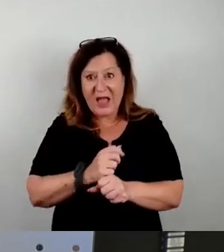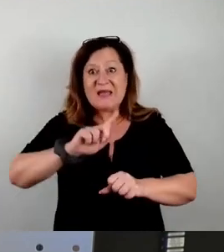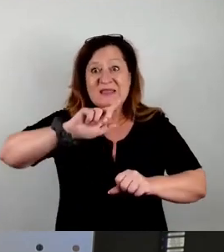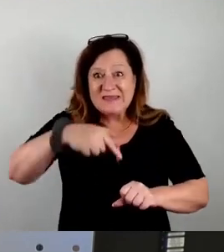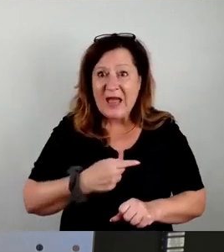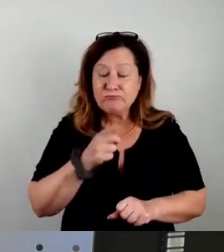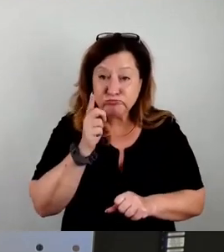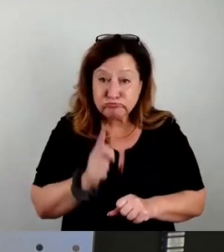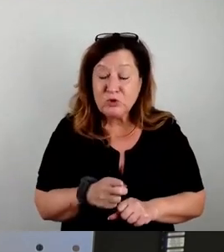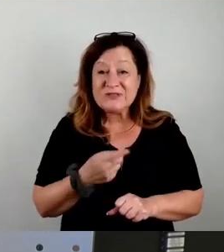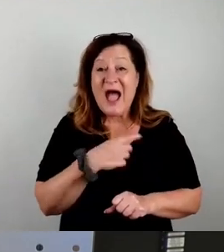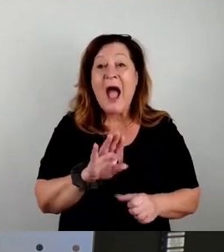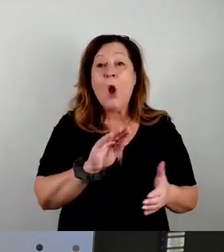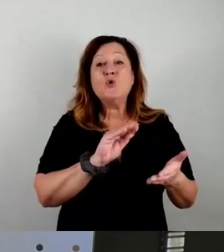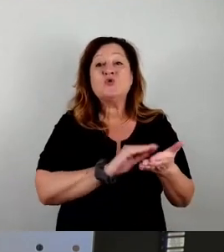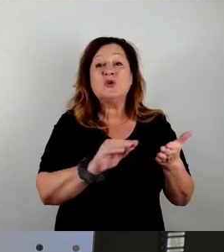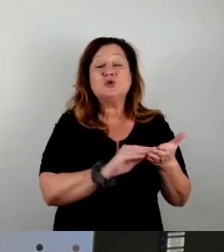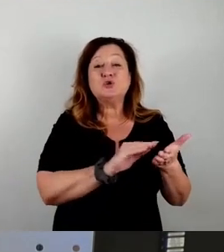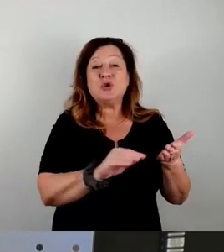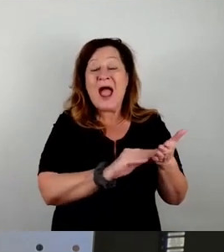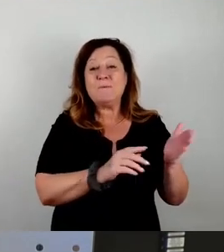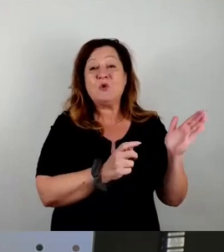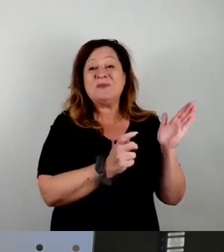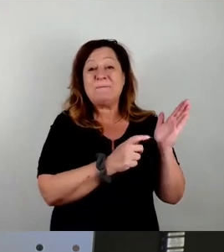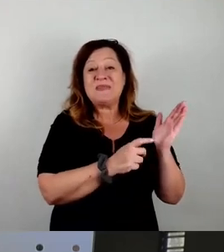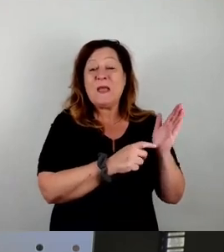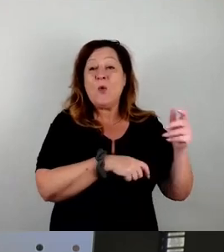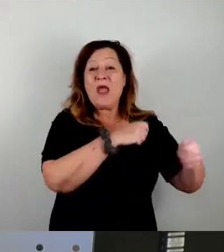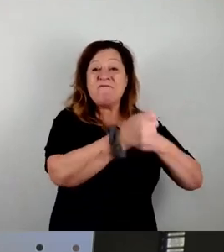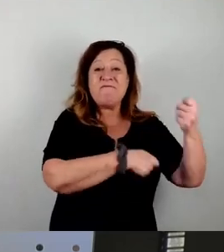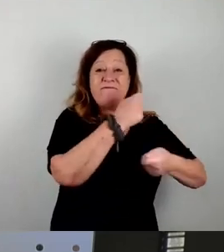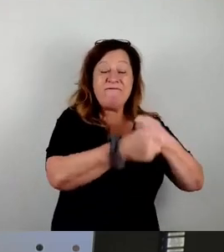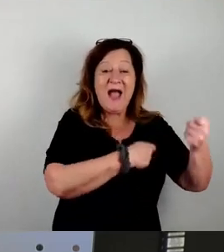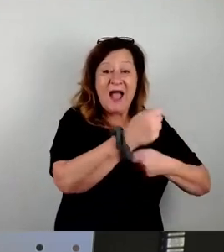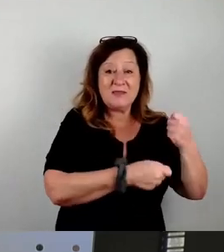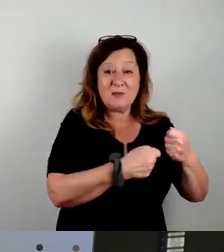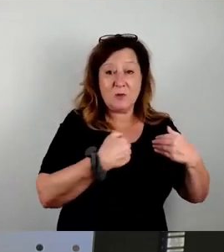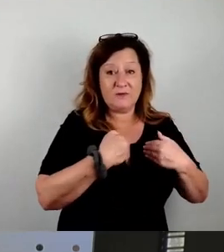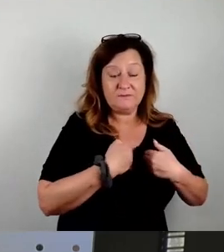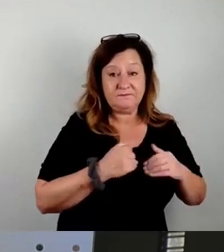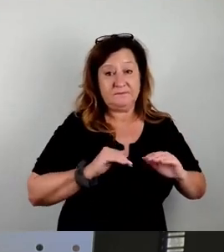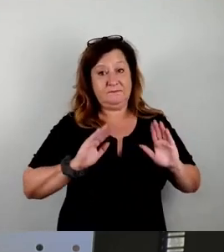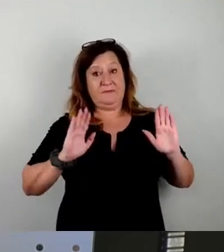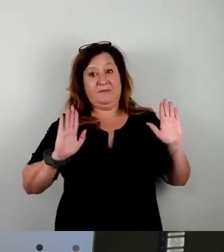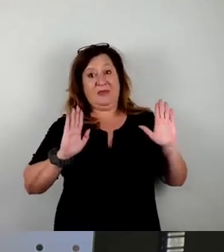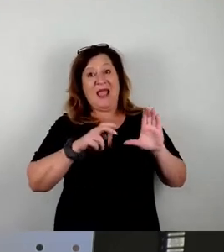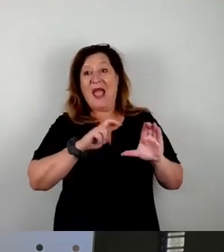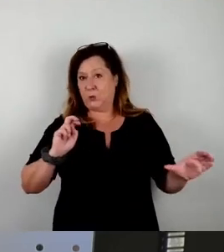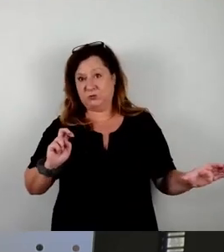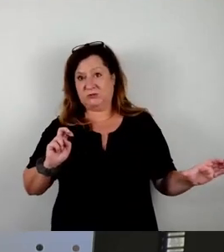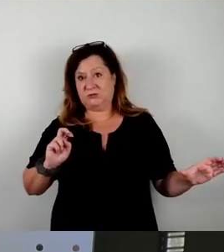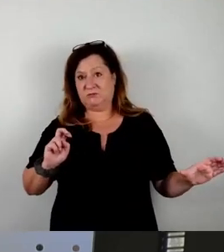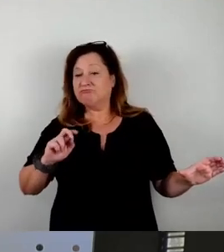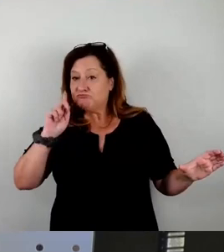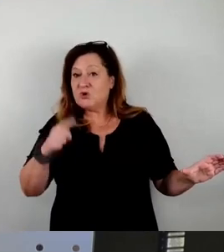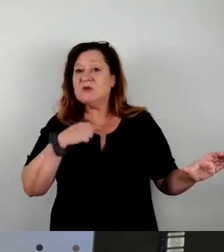Ausschreibungsbedingungen verhandelt werden in den Ausschüssen und im Stadtrat beschlossen wird, ich bin jetzt fertig, muss man dann halt auch sagen, nein,